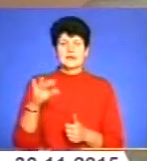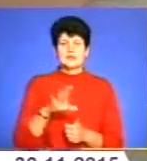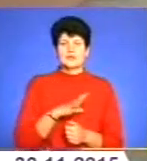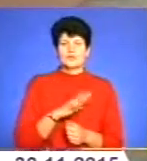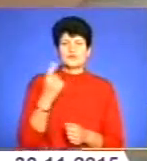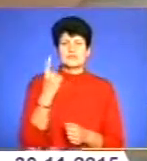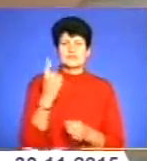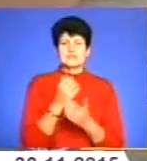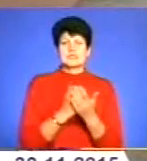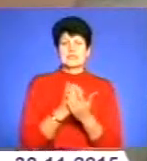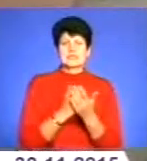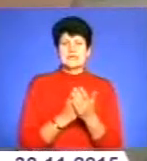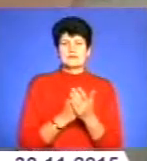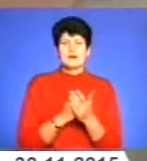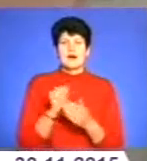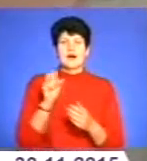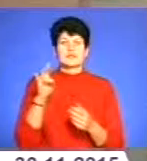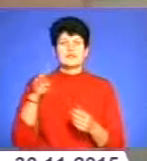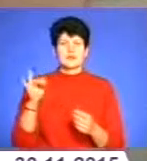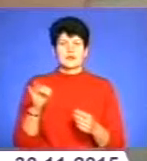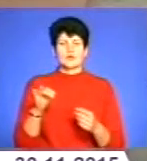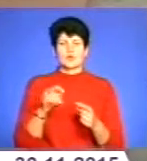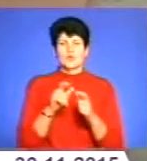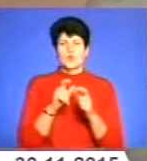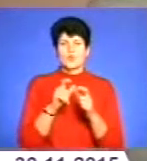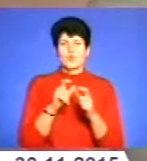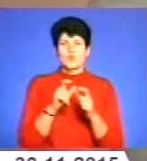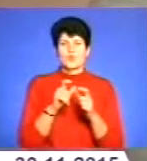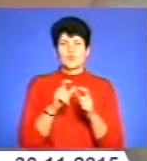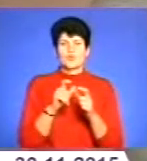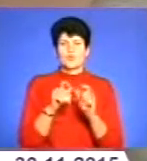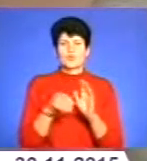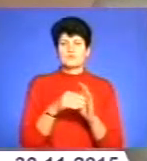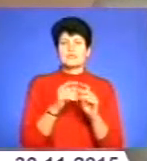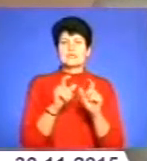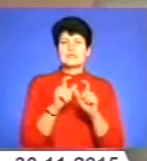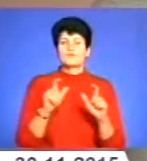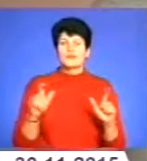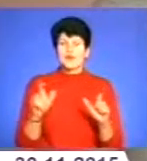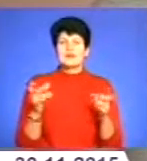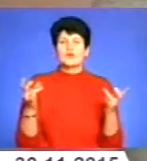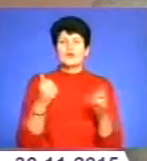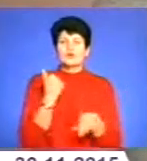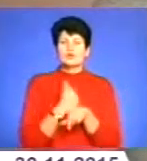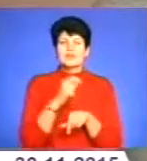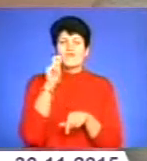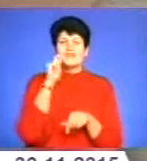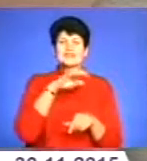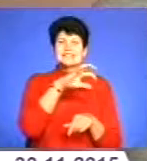кандидатів на антикорупційне бюро. Головне в країні прибрати